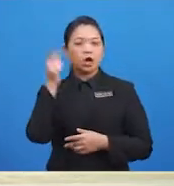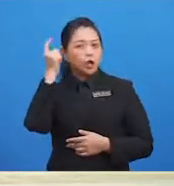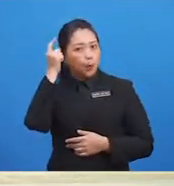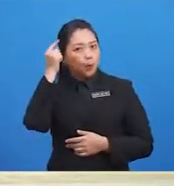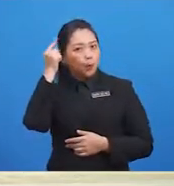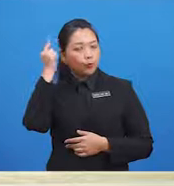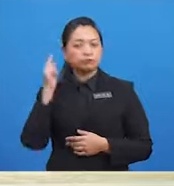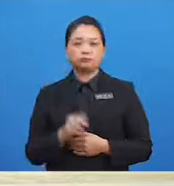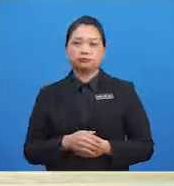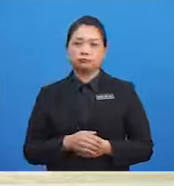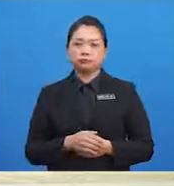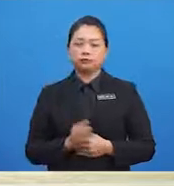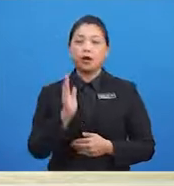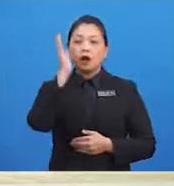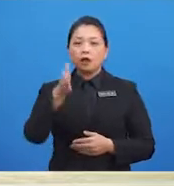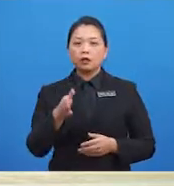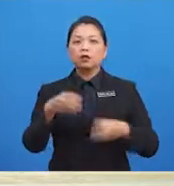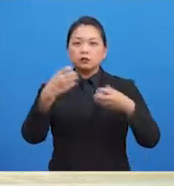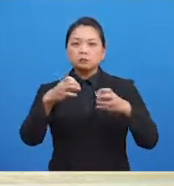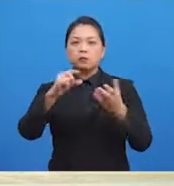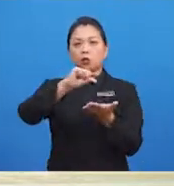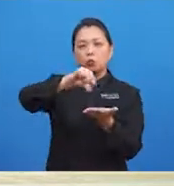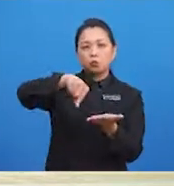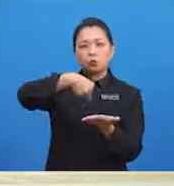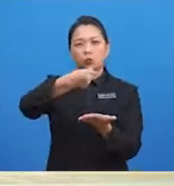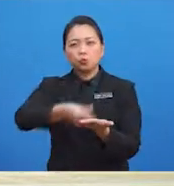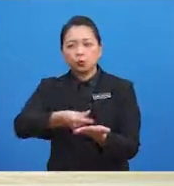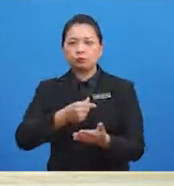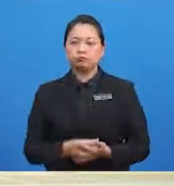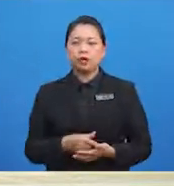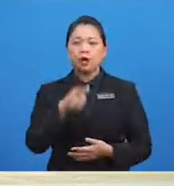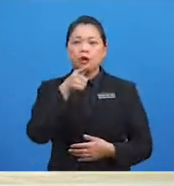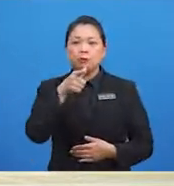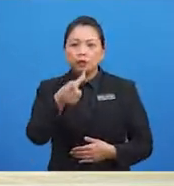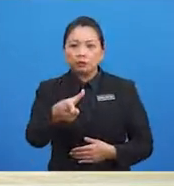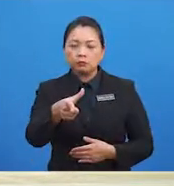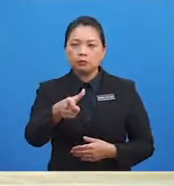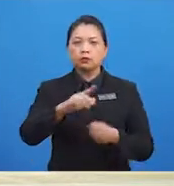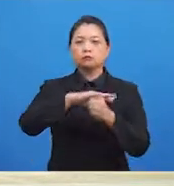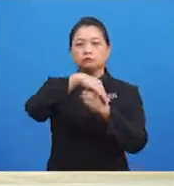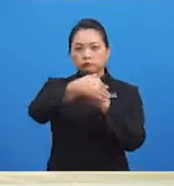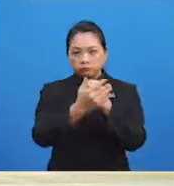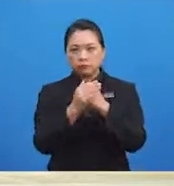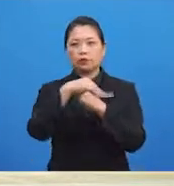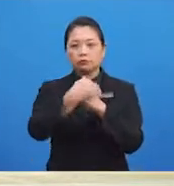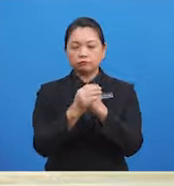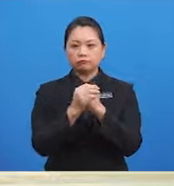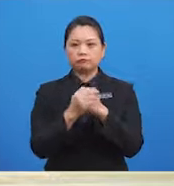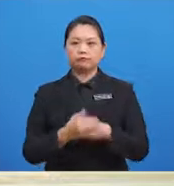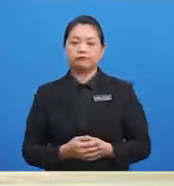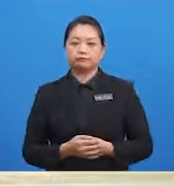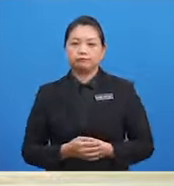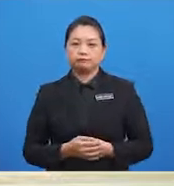botak Nak ke macam itu? Jadi, bersihkanlah rambut dengan kerap